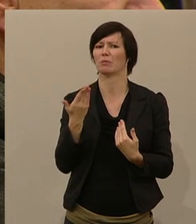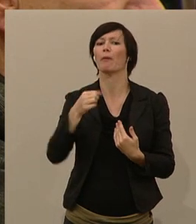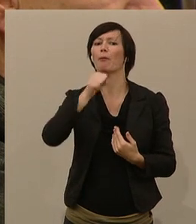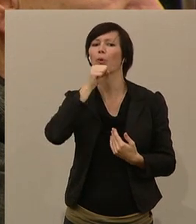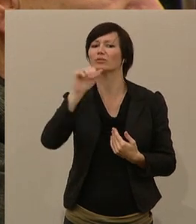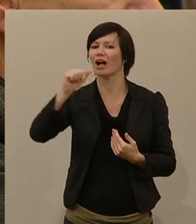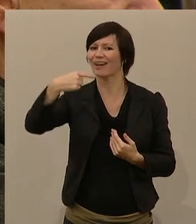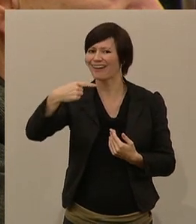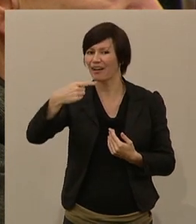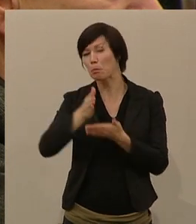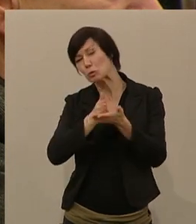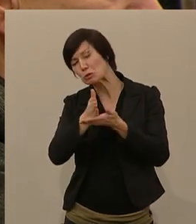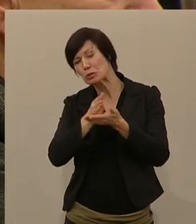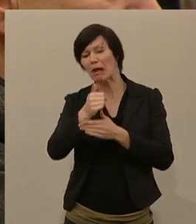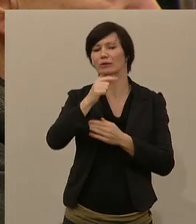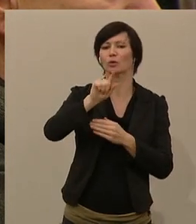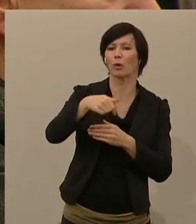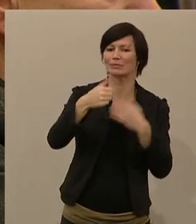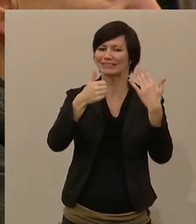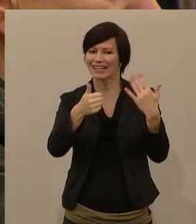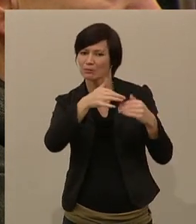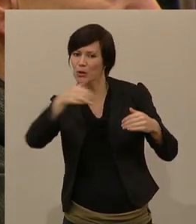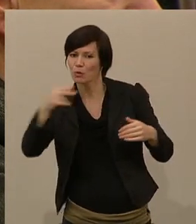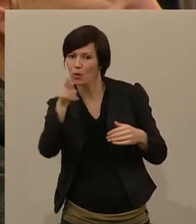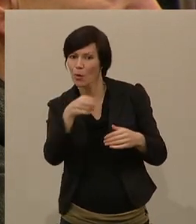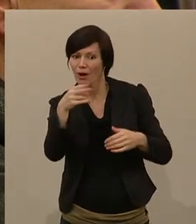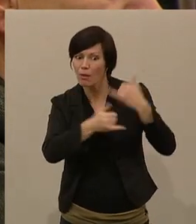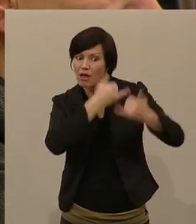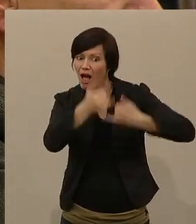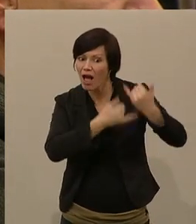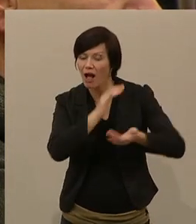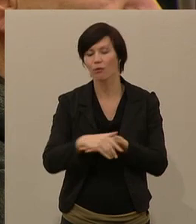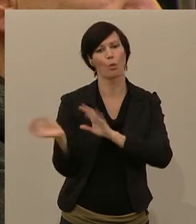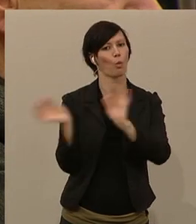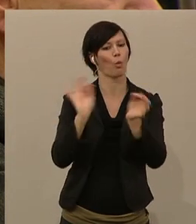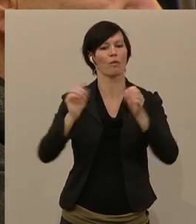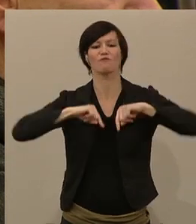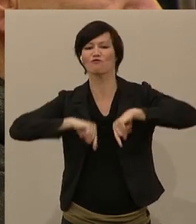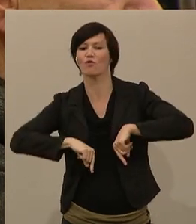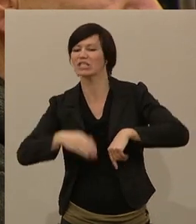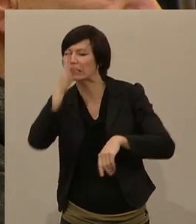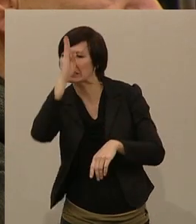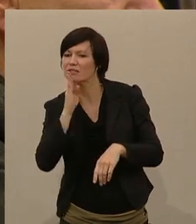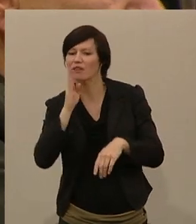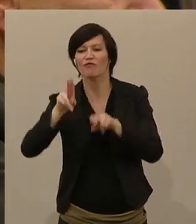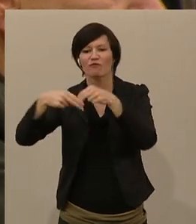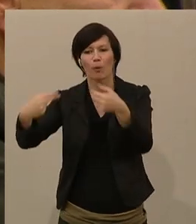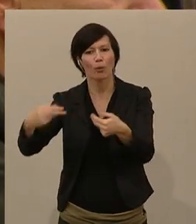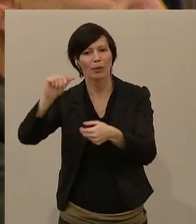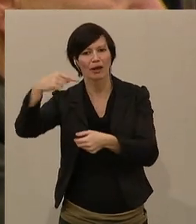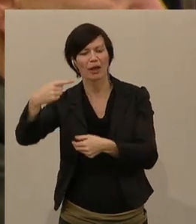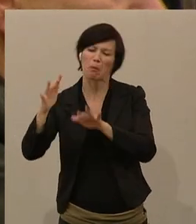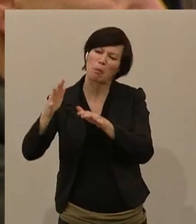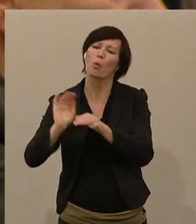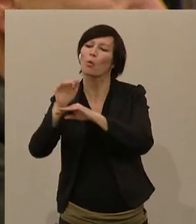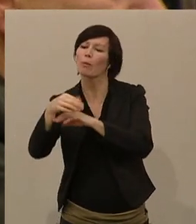im Durchschnitt 1,6 Millionen Euro pro Jahr. Die Vorstandsdirektoren in der Verbund AG verdienen etwas mehr als